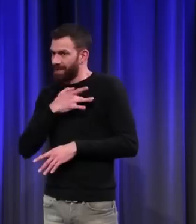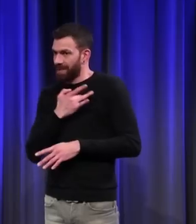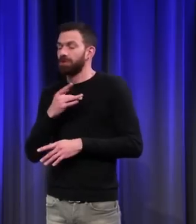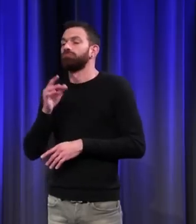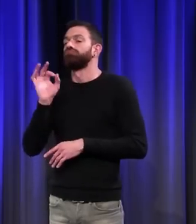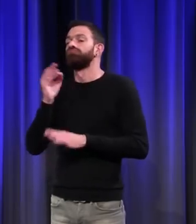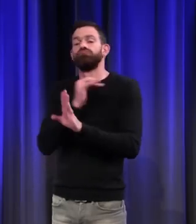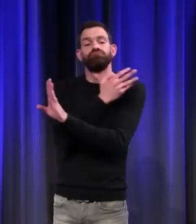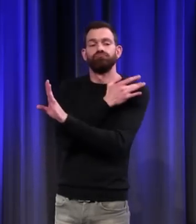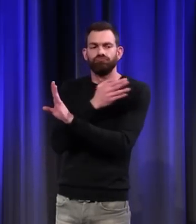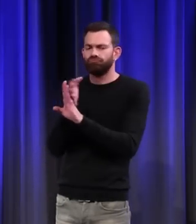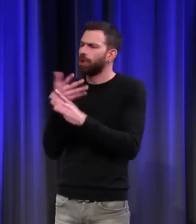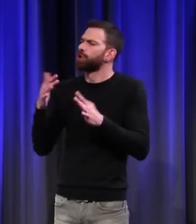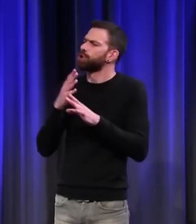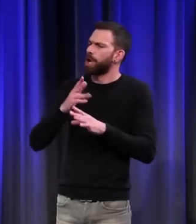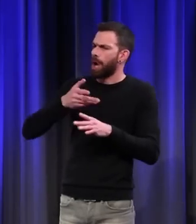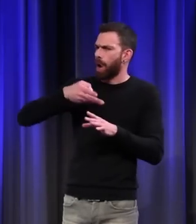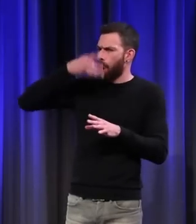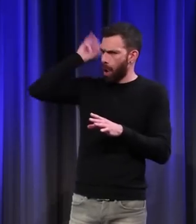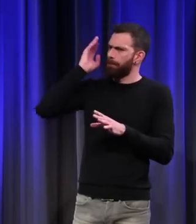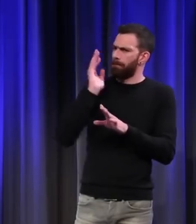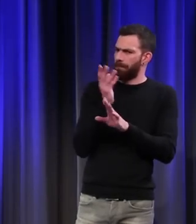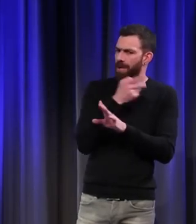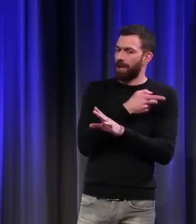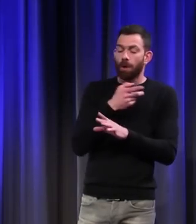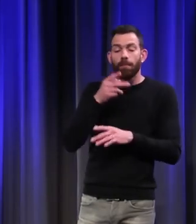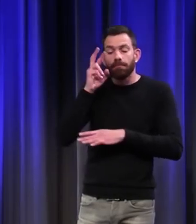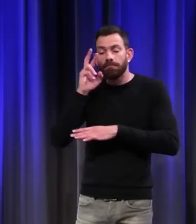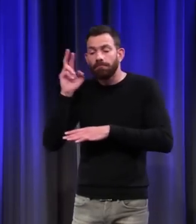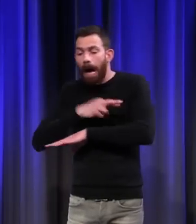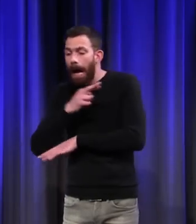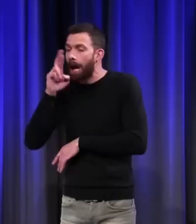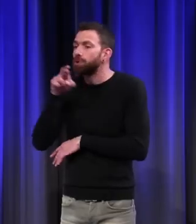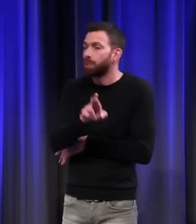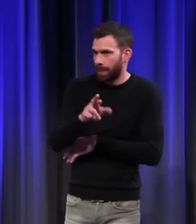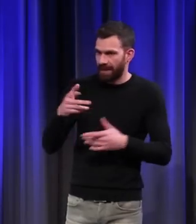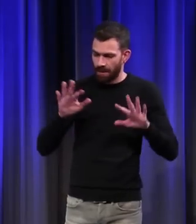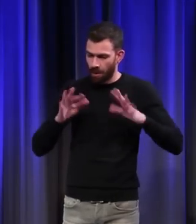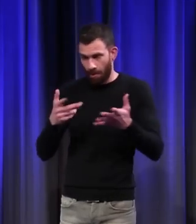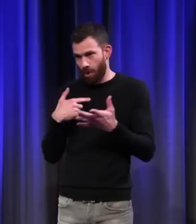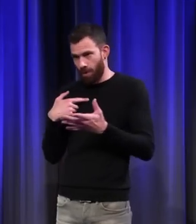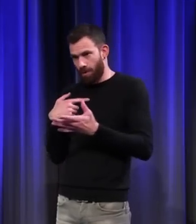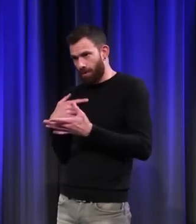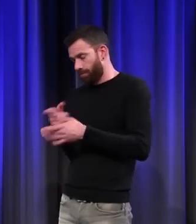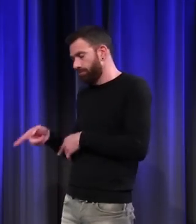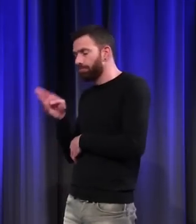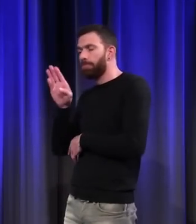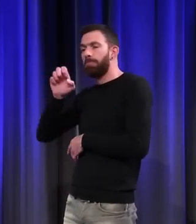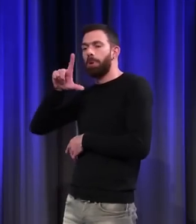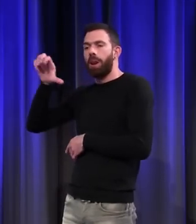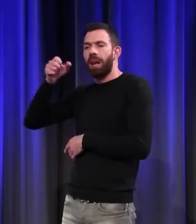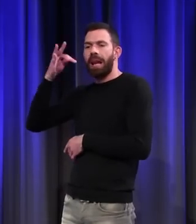le cas dans la Rome antique, pour chasser les rats et les souris, on utilise des belettes plus ou moins